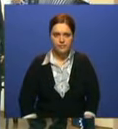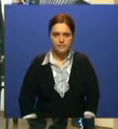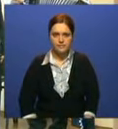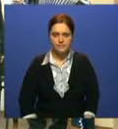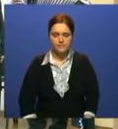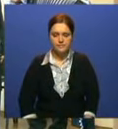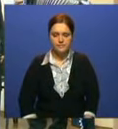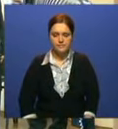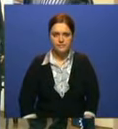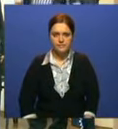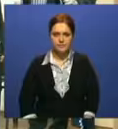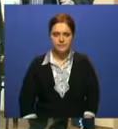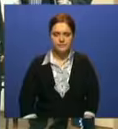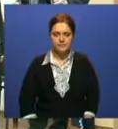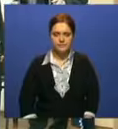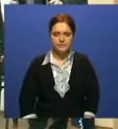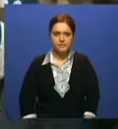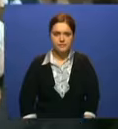Победы! Победы!